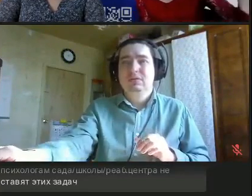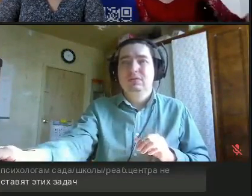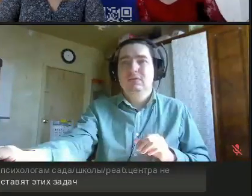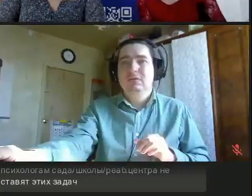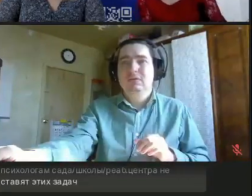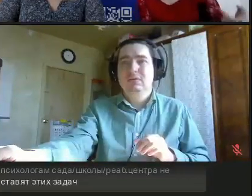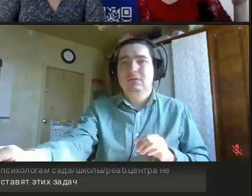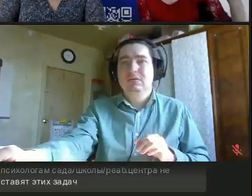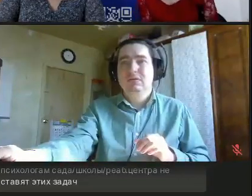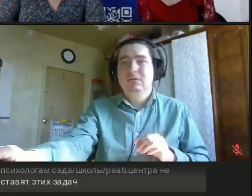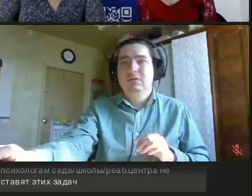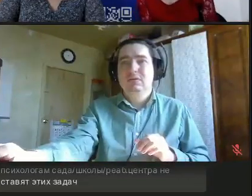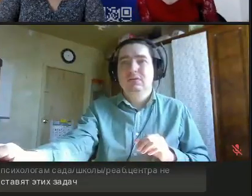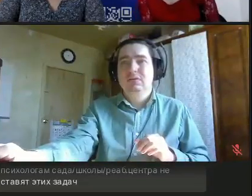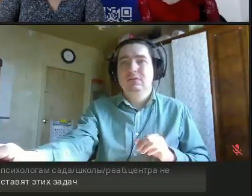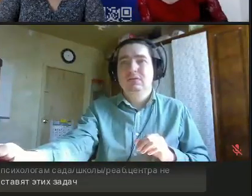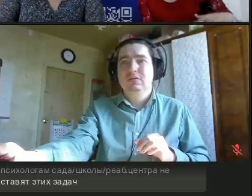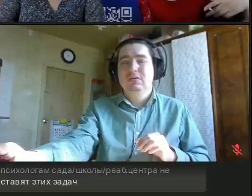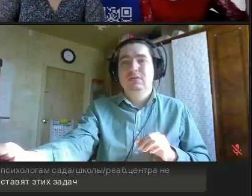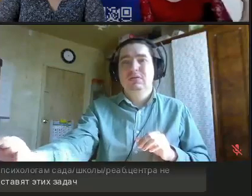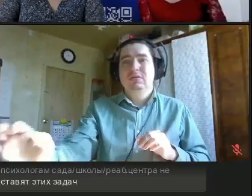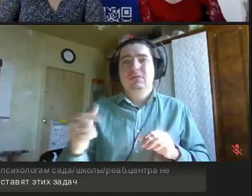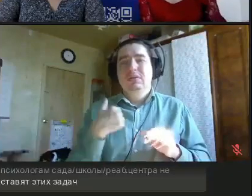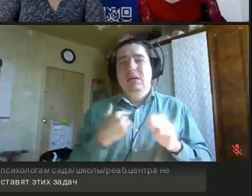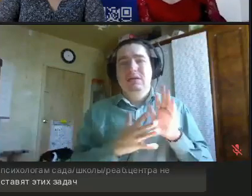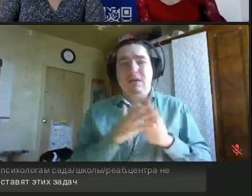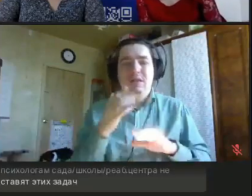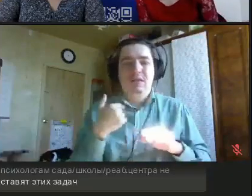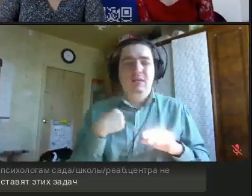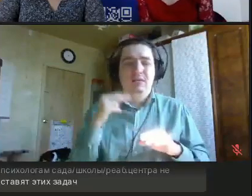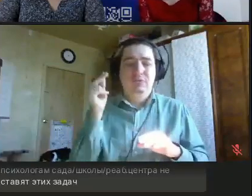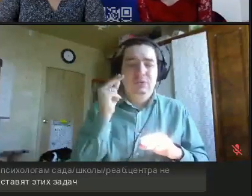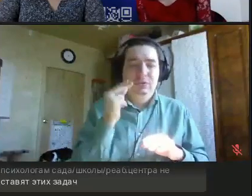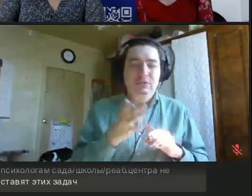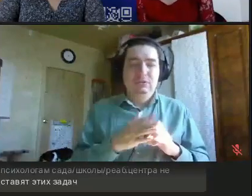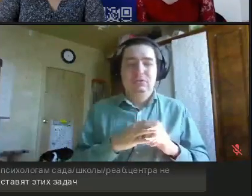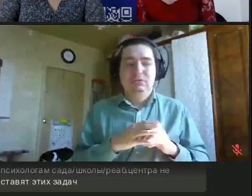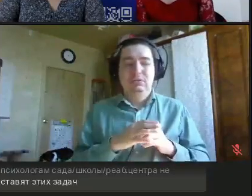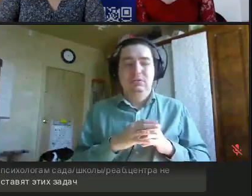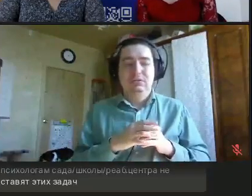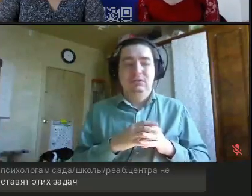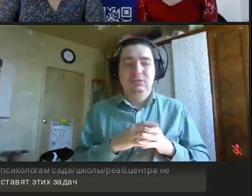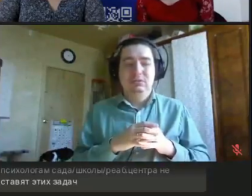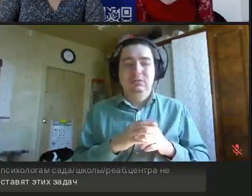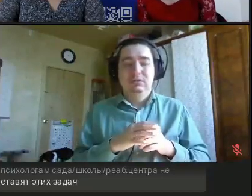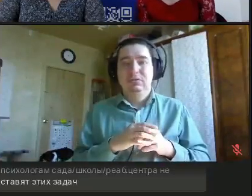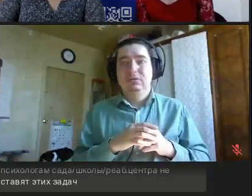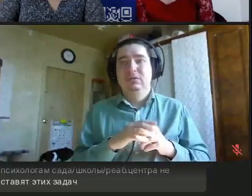я увидела по телевизору клинику, рассказывали о результатах, и все,